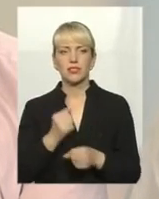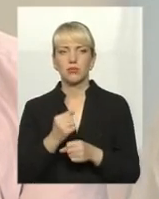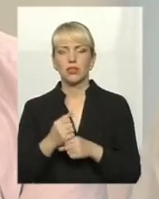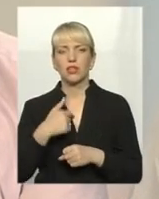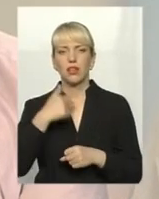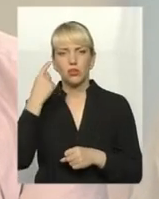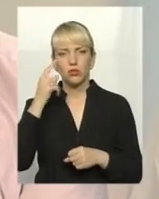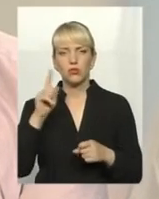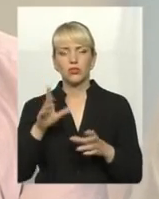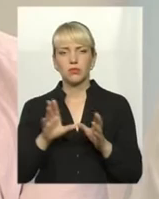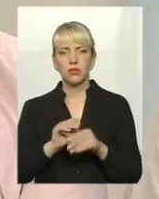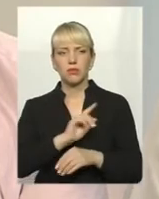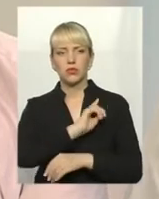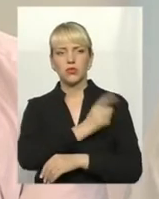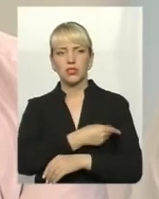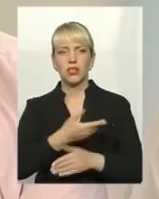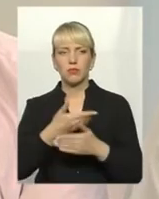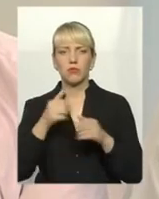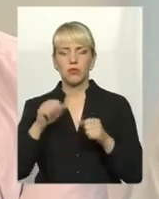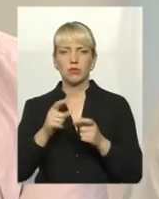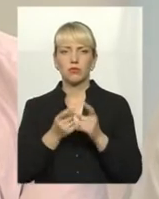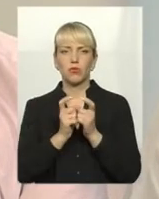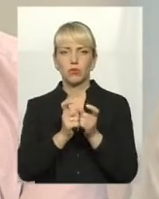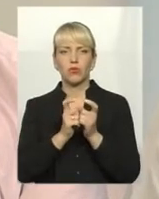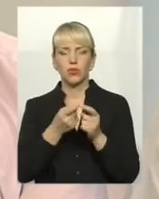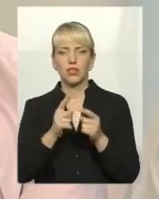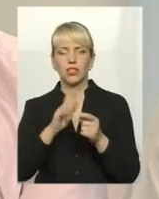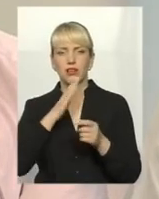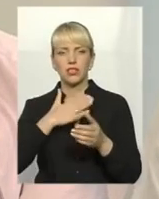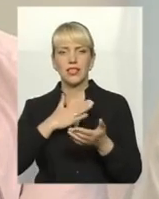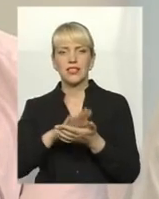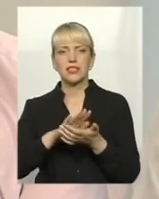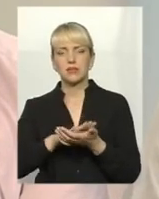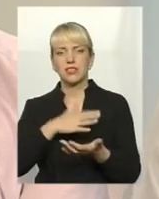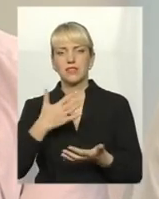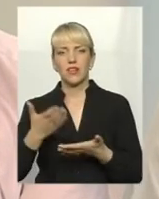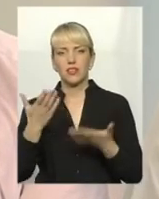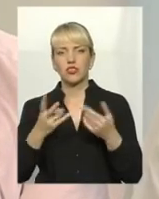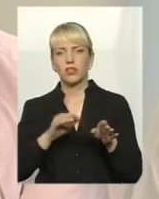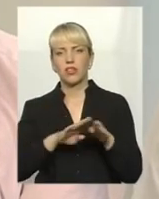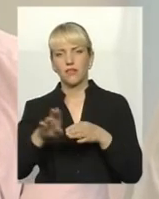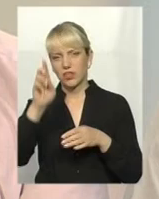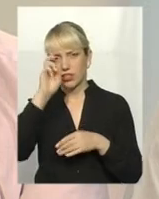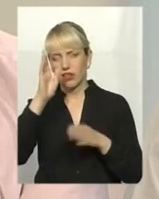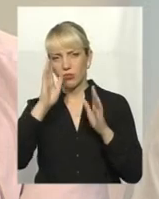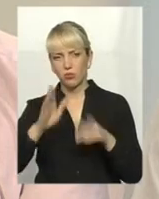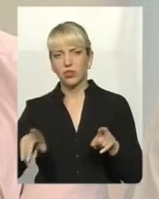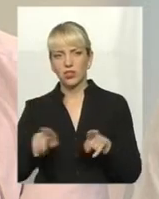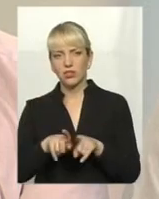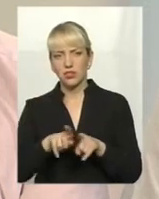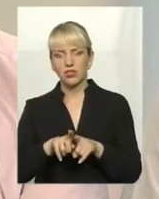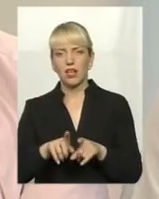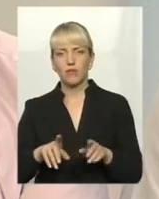я думаю, що спільними зусиллями можемо це побороти, наші сміттєзвалища, якщо стихійні, якщо на рівні держави буде так само, як